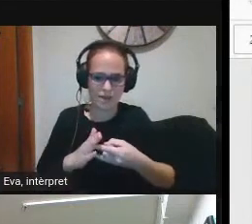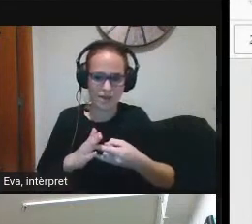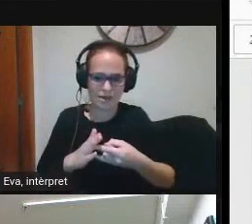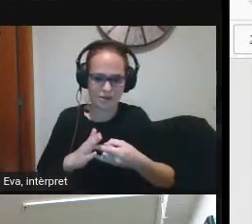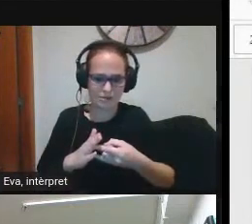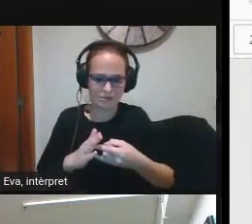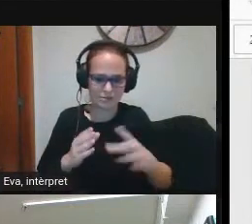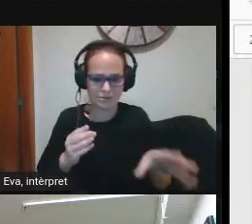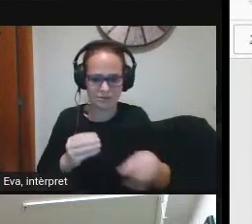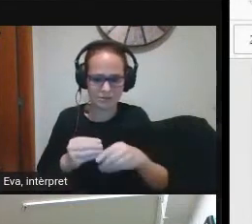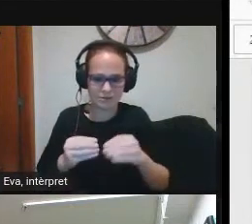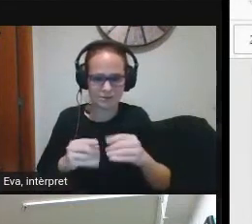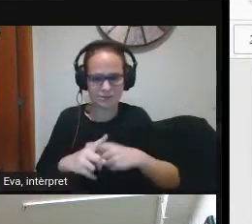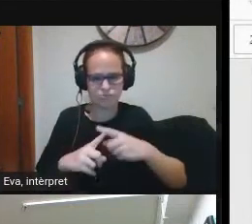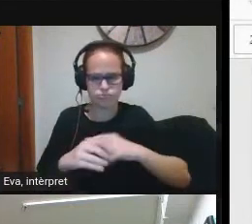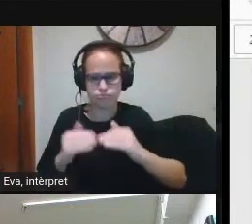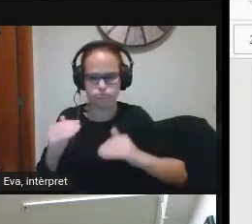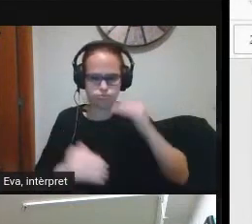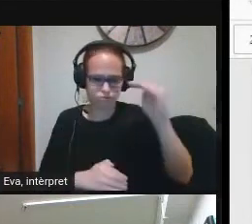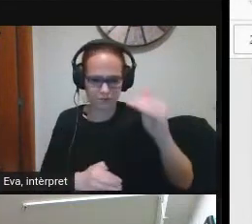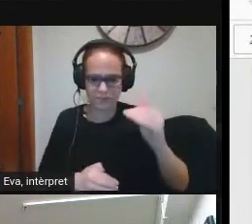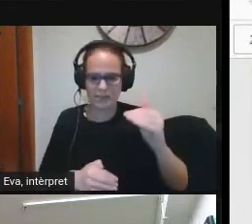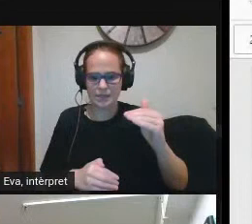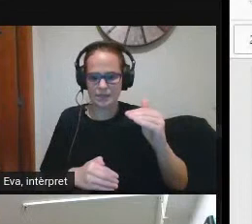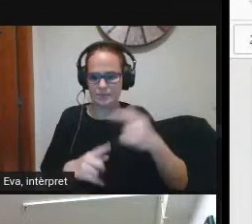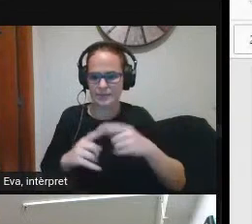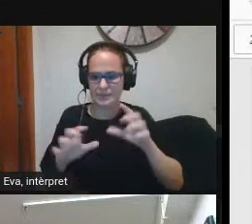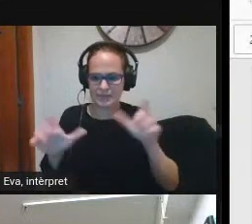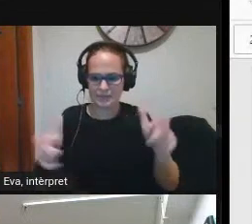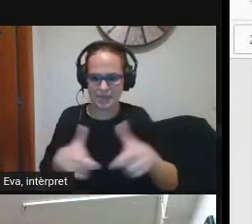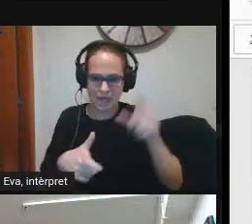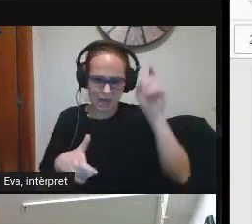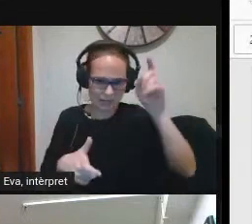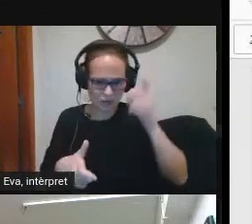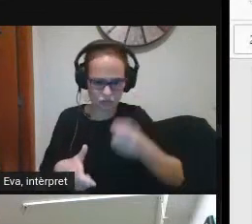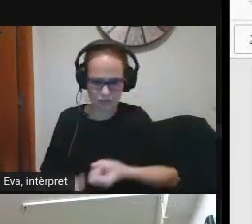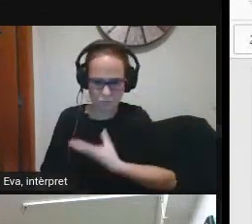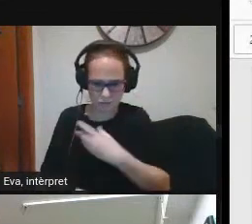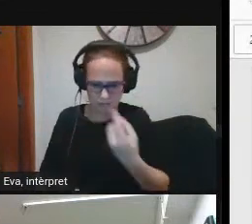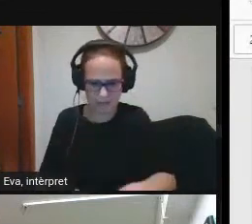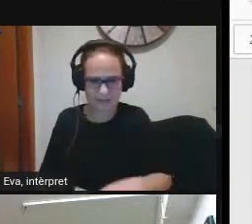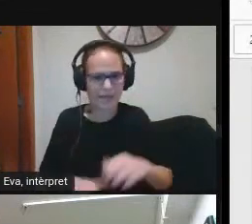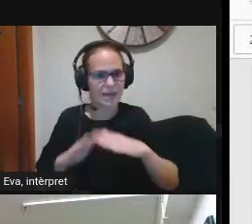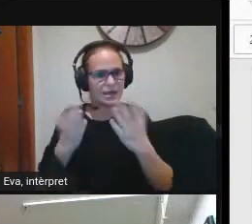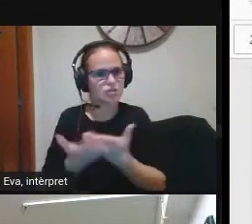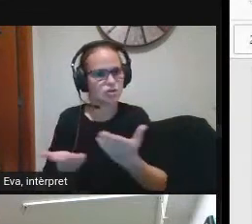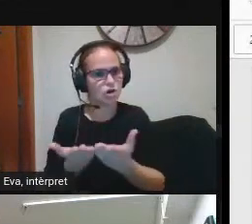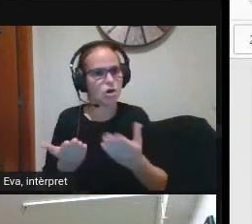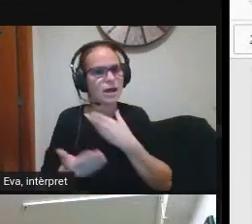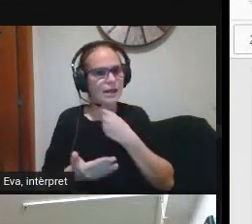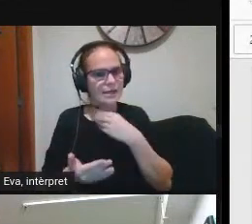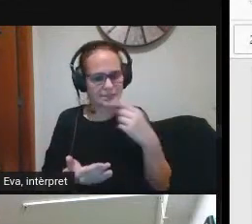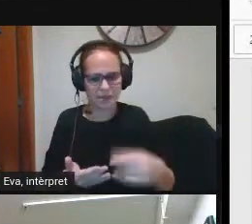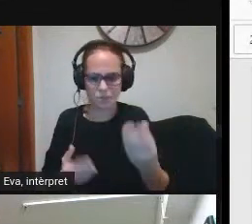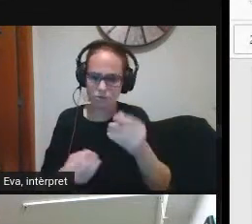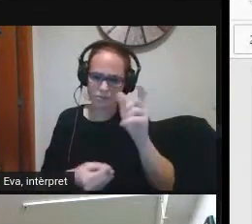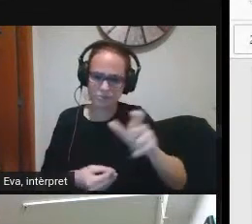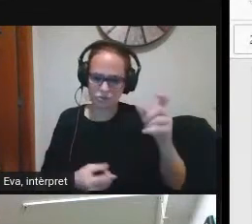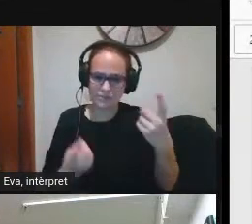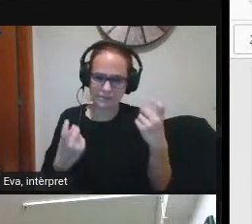alta està en claustre motivat l'escola hi té ganes i hi ha gent amb moltes necessitats de